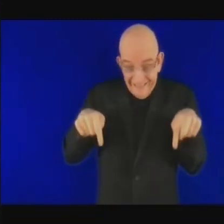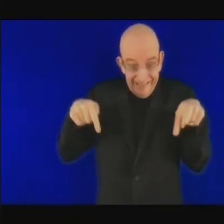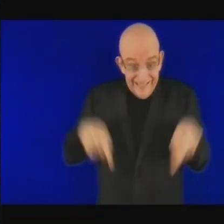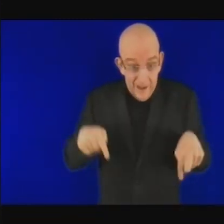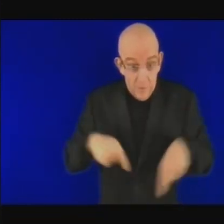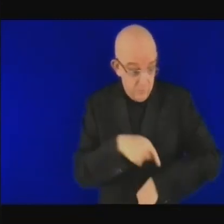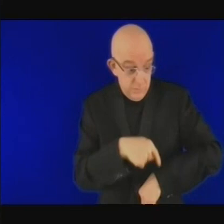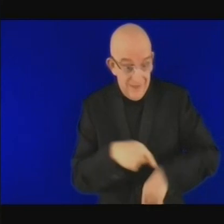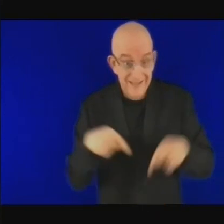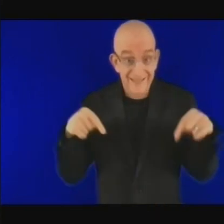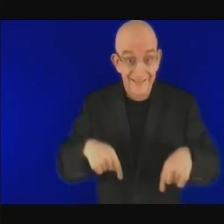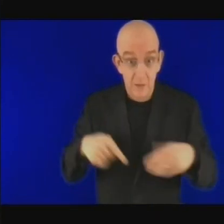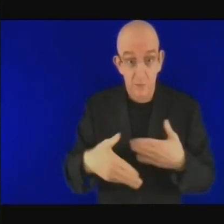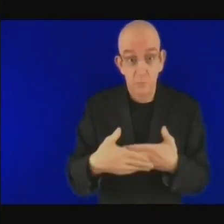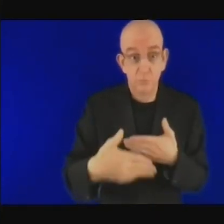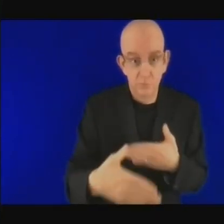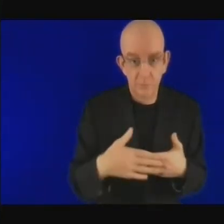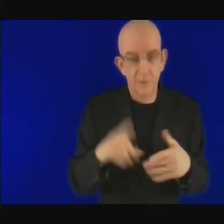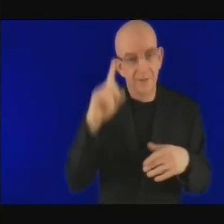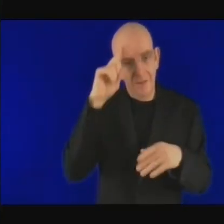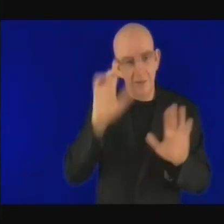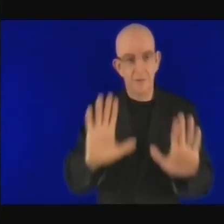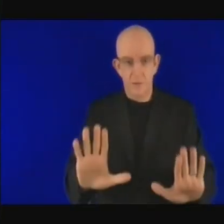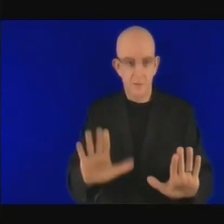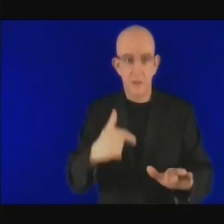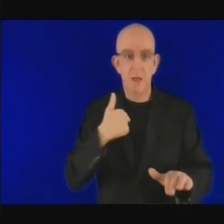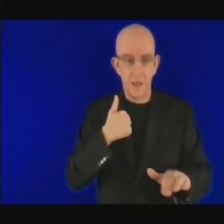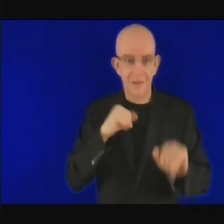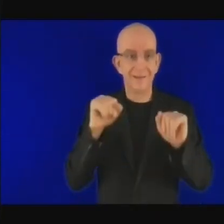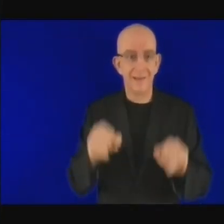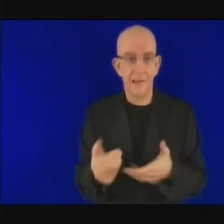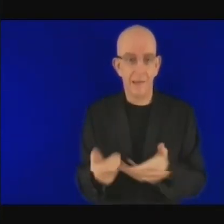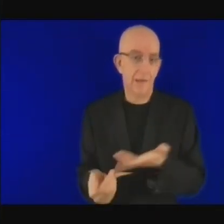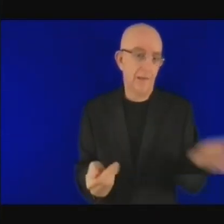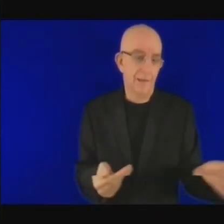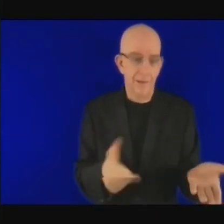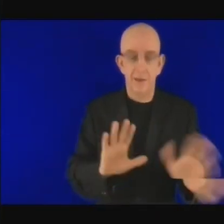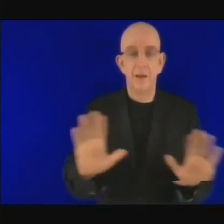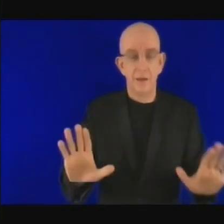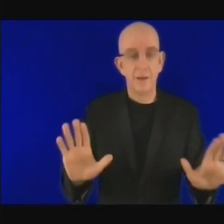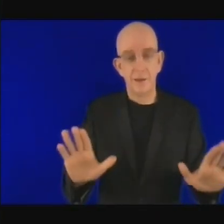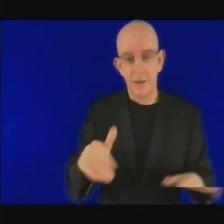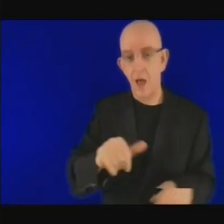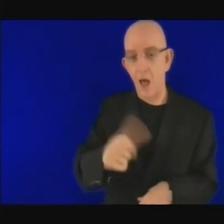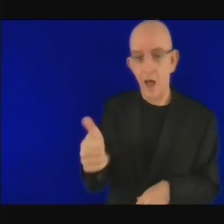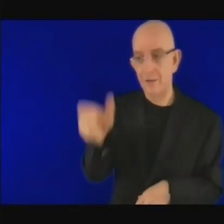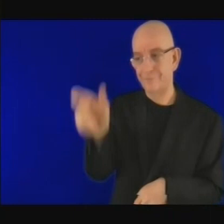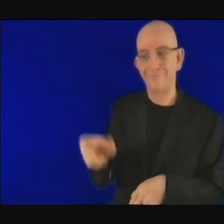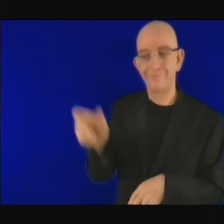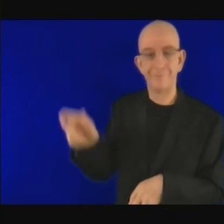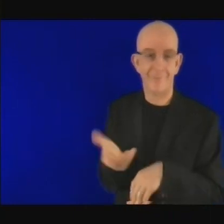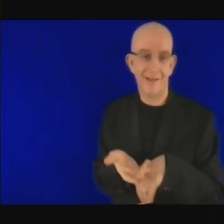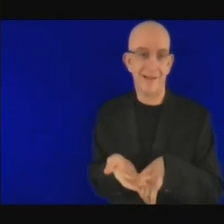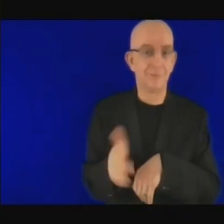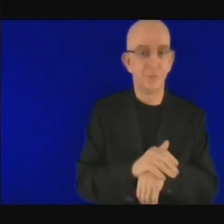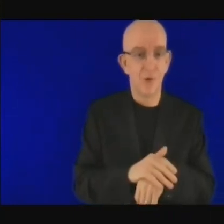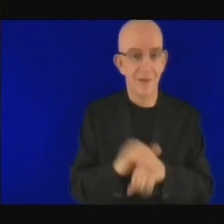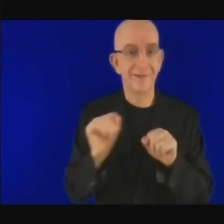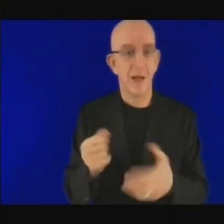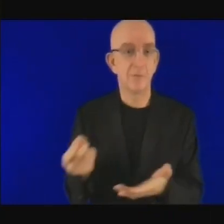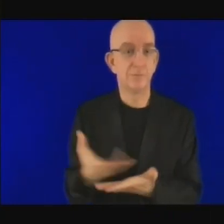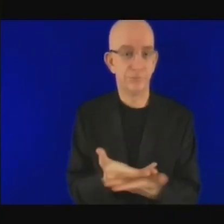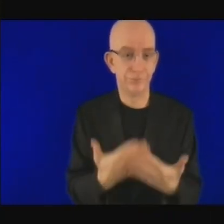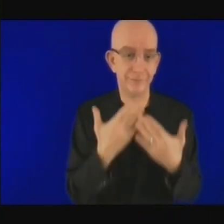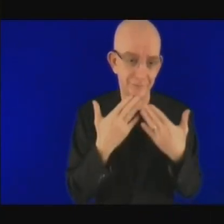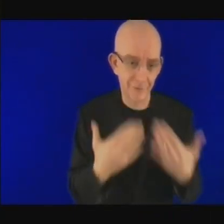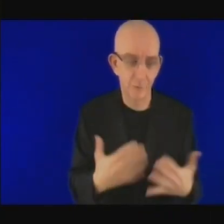j'aimerais que d'autres experts apportent des contributions au débat pour qu'on puisse envisager la suite des événements merci beaucoup vous